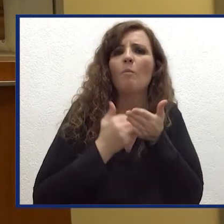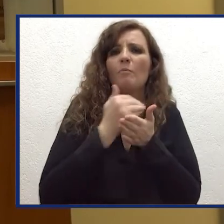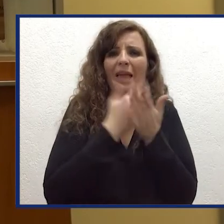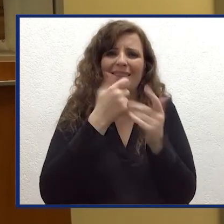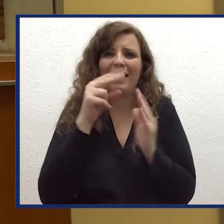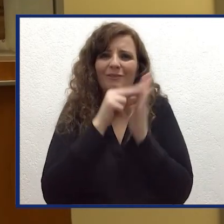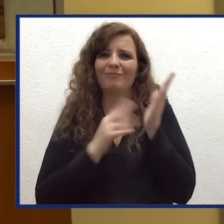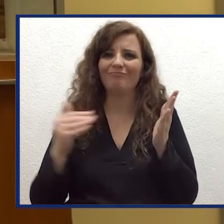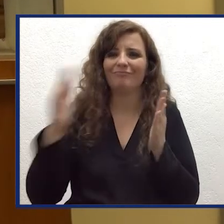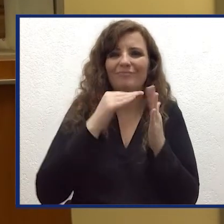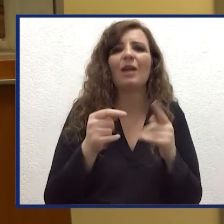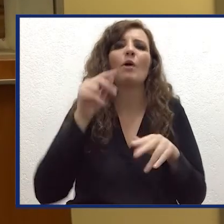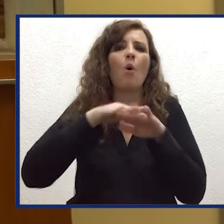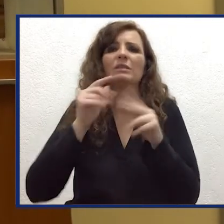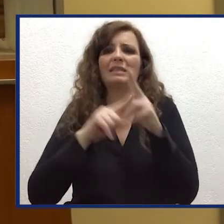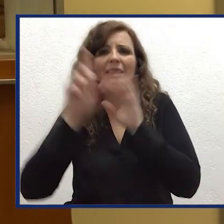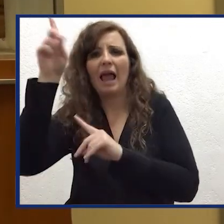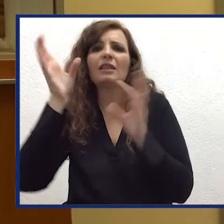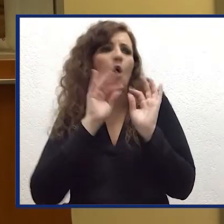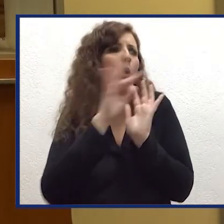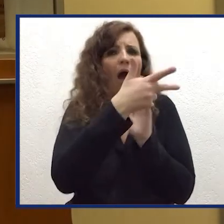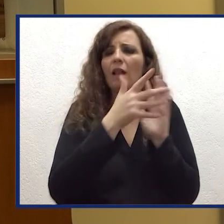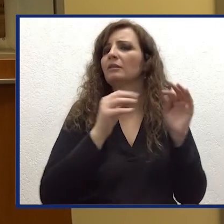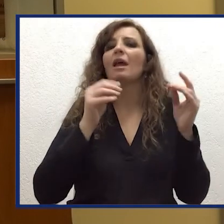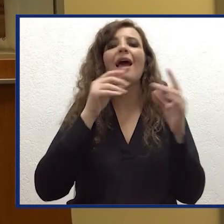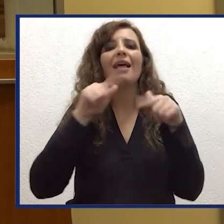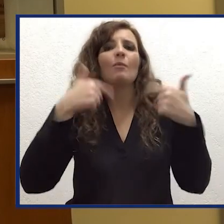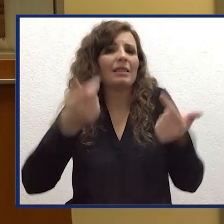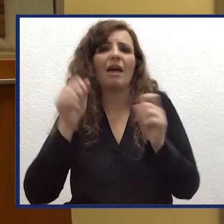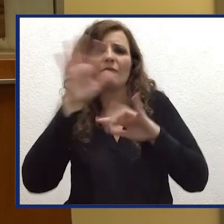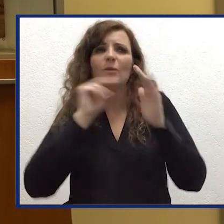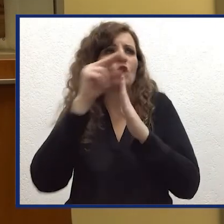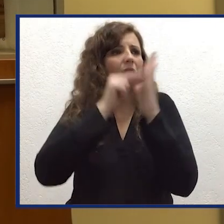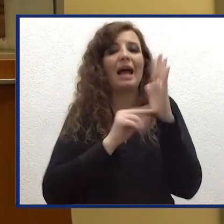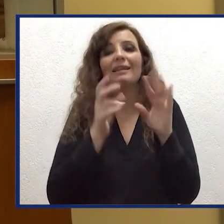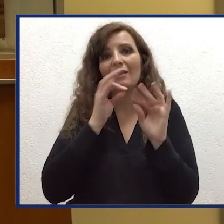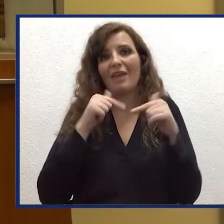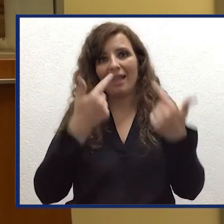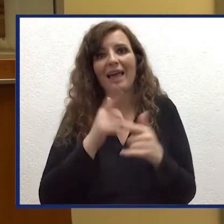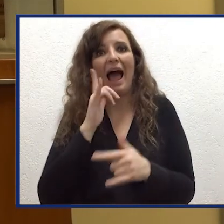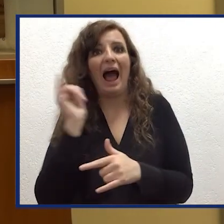che altri sistemi satellitari, come per esempio quelli che abbiamo mostrato in precedenza, che forniscono allerte automatiche